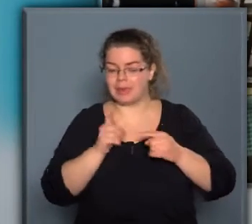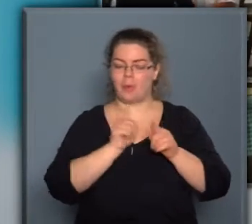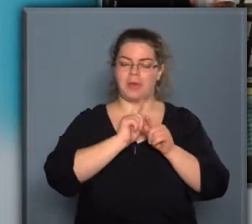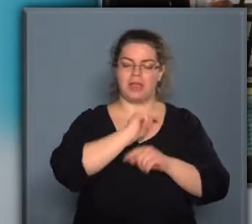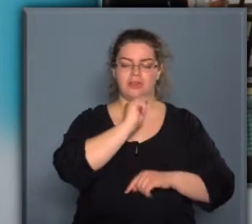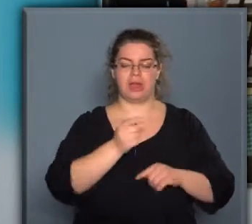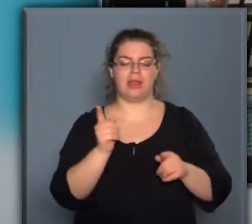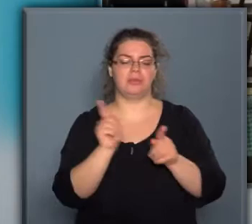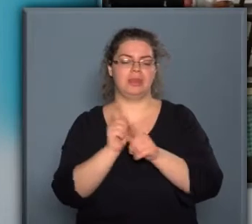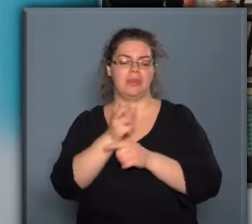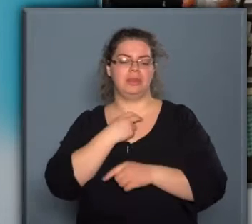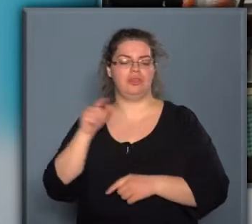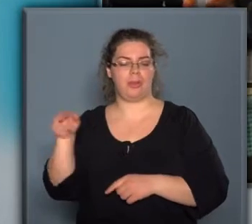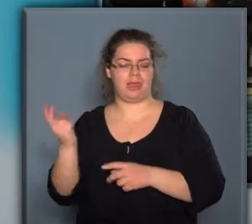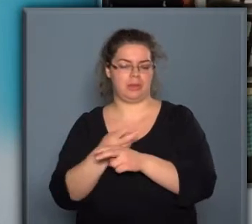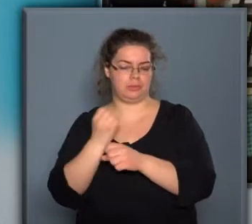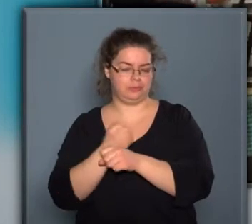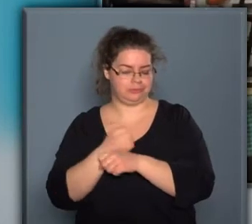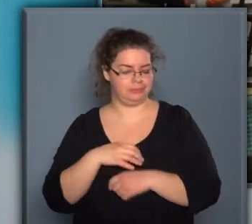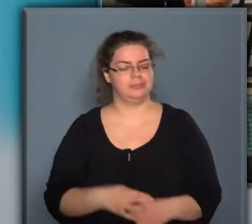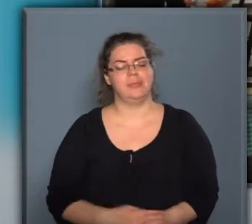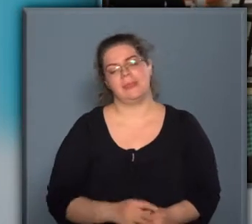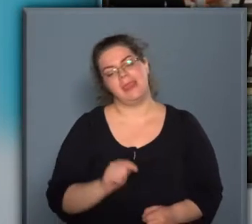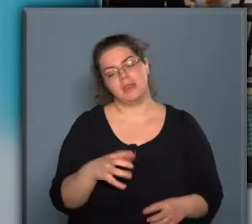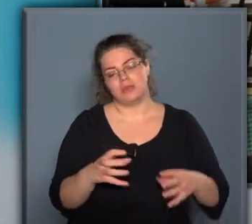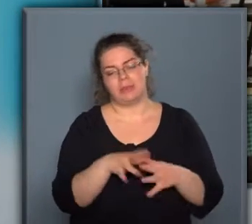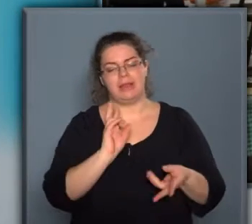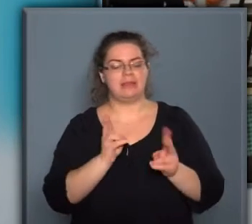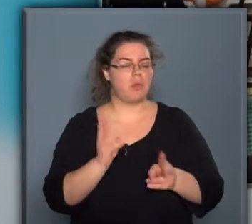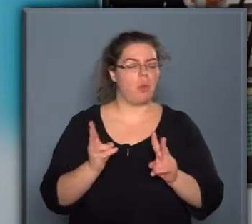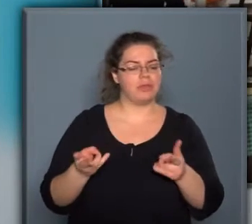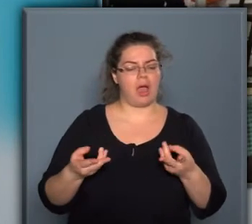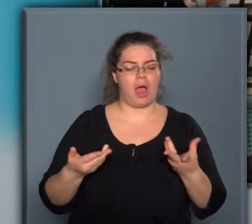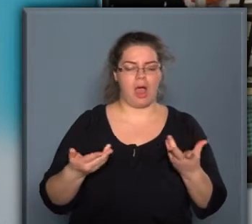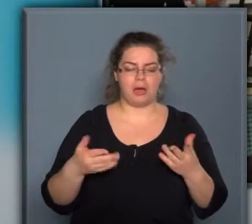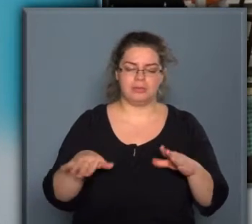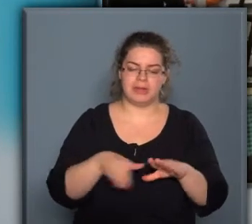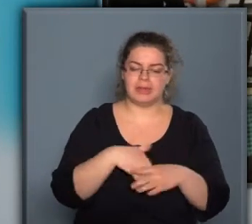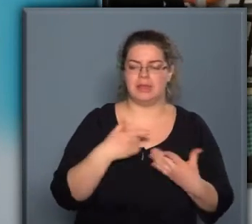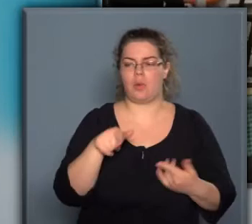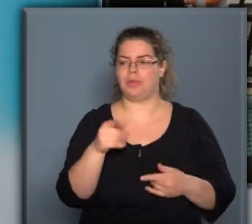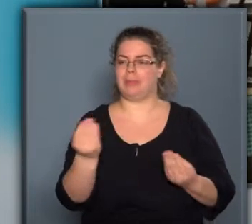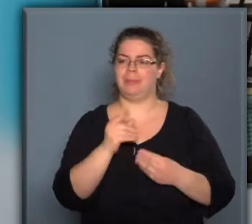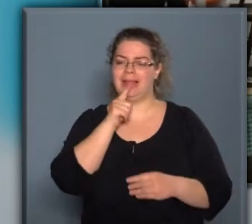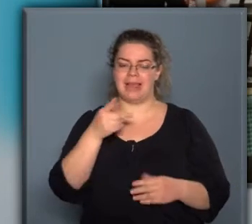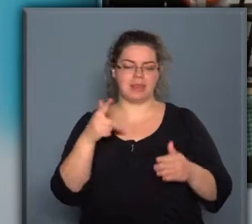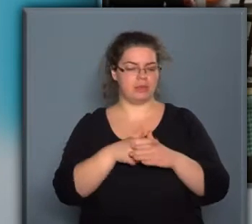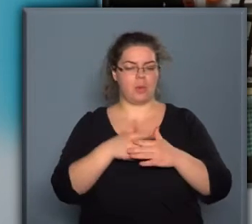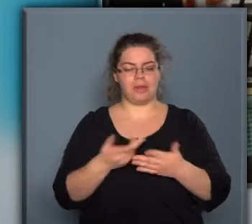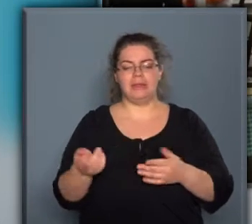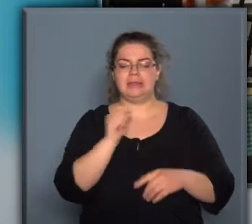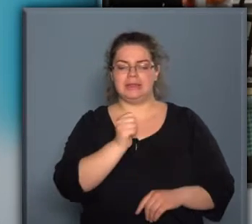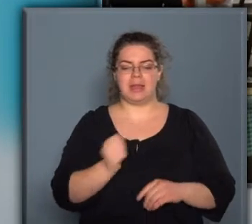között, mint amit Csabán szoktunk készíteni. Az önök csapatában ki, hogyan veszi ki a részét a munkából? Például önnek mi lesz a dolga?